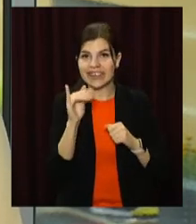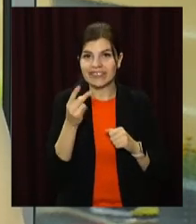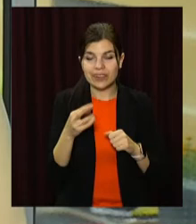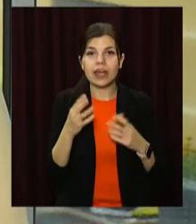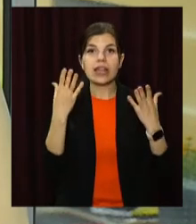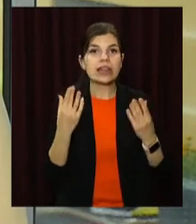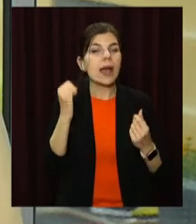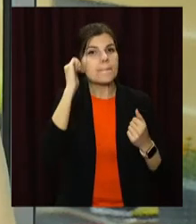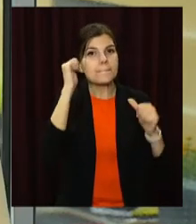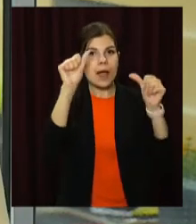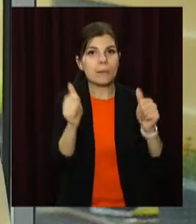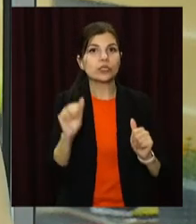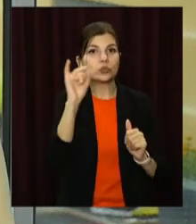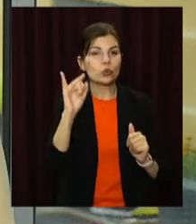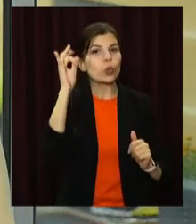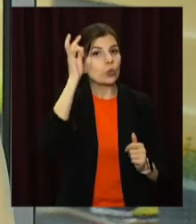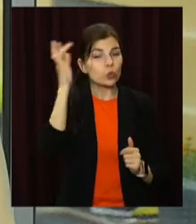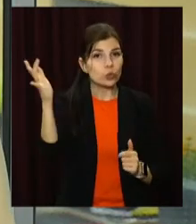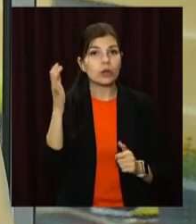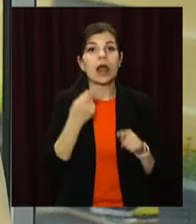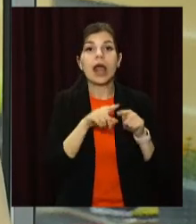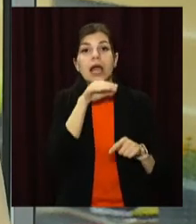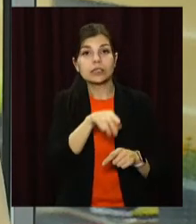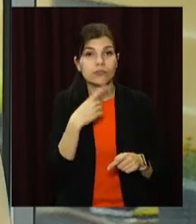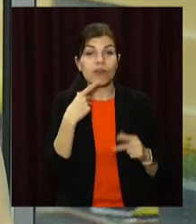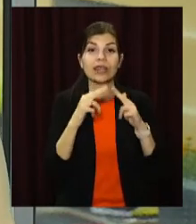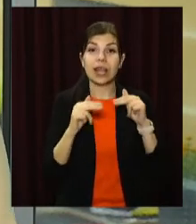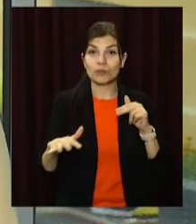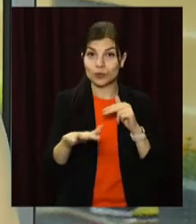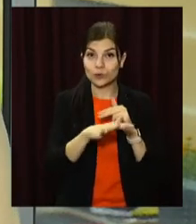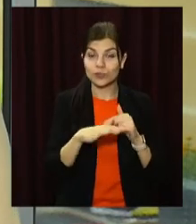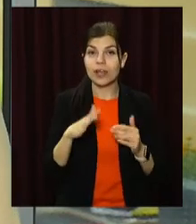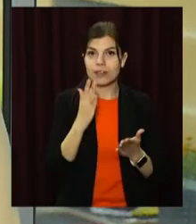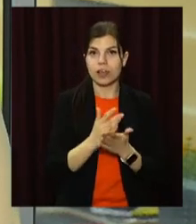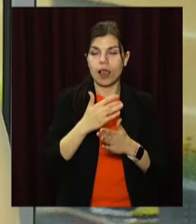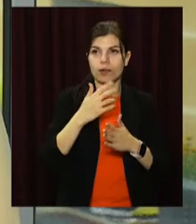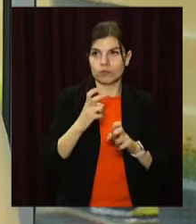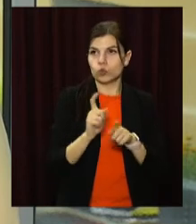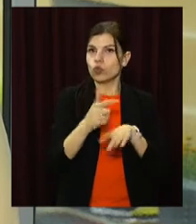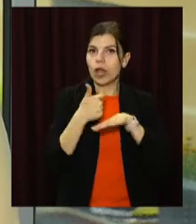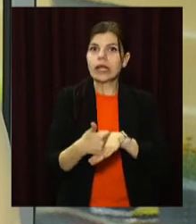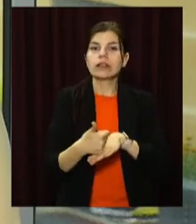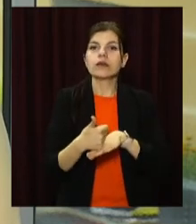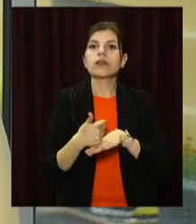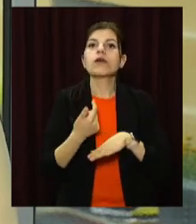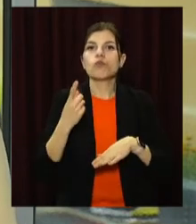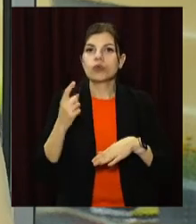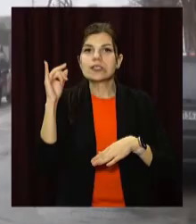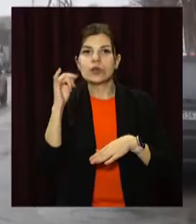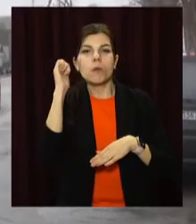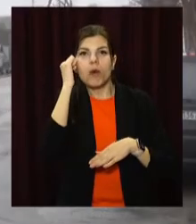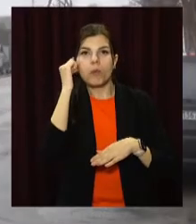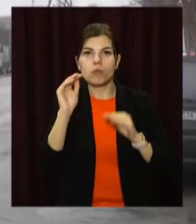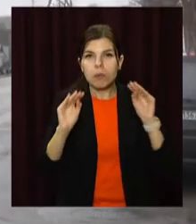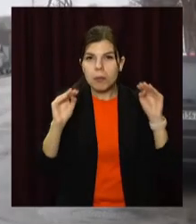День пам'яток історії та культури. Експерти кажуть, Дніпропетровщина ж серед лідерів країни за кількістю історичних пам